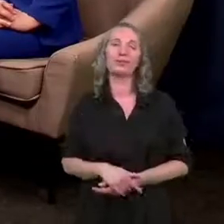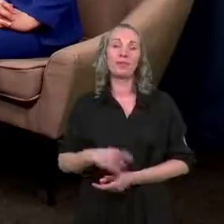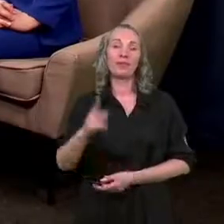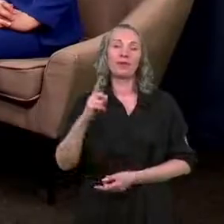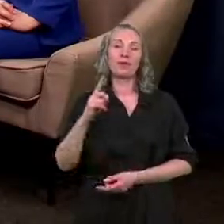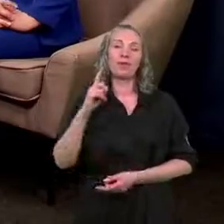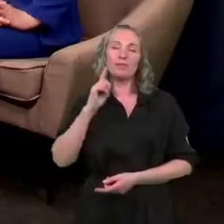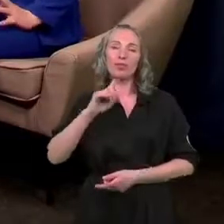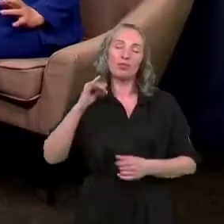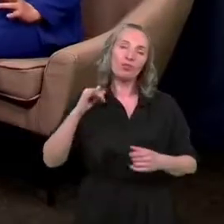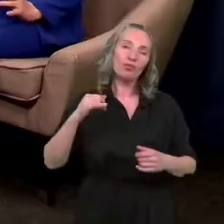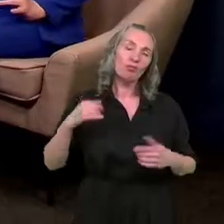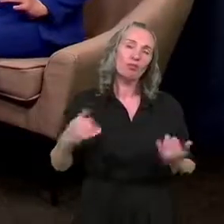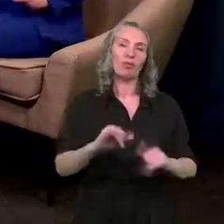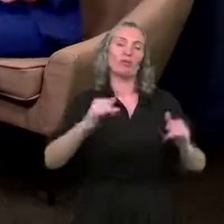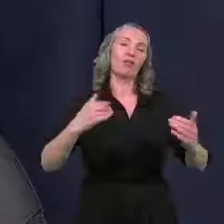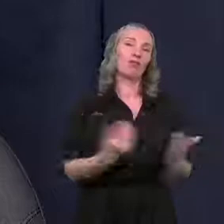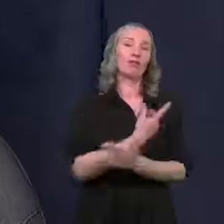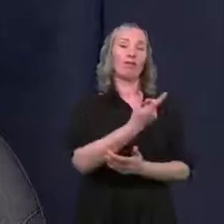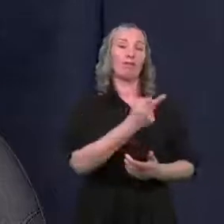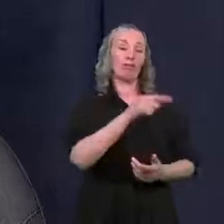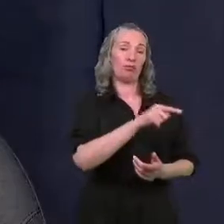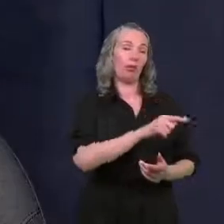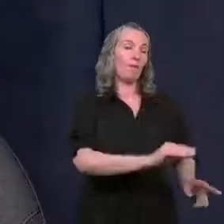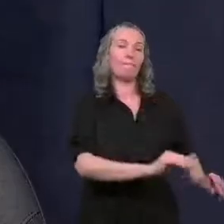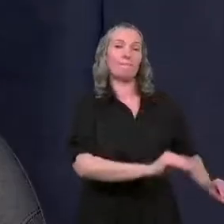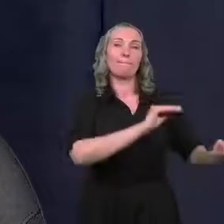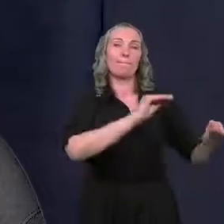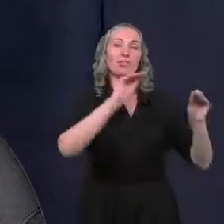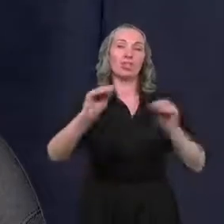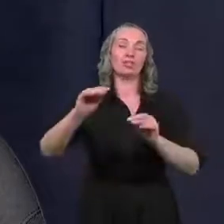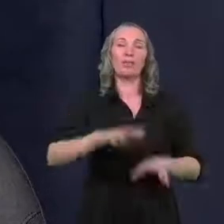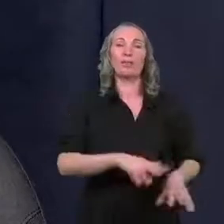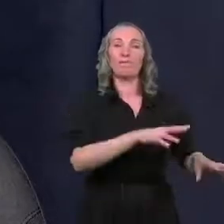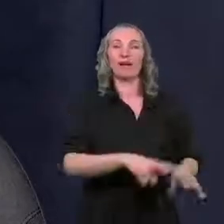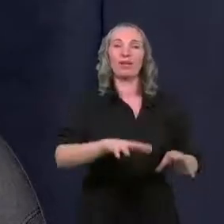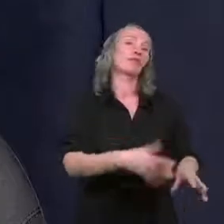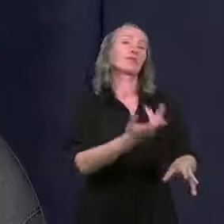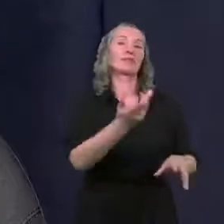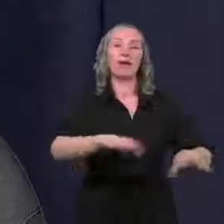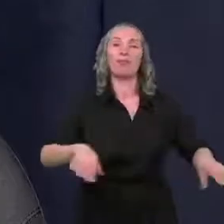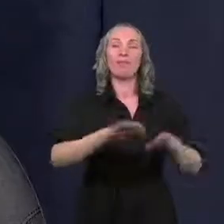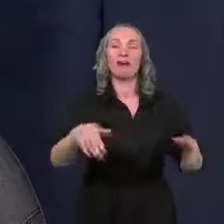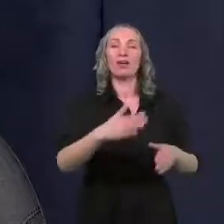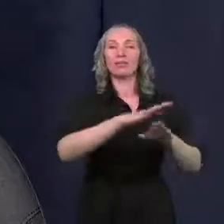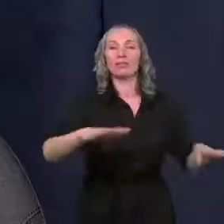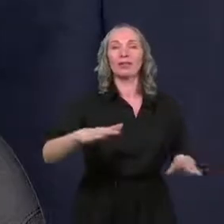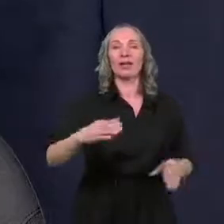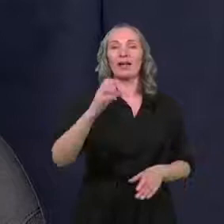zupełnie nowych funkcjach, być może nawet o przeniesieniu pływającej sceny, bo naprawdę